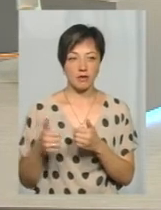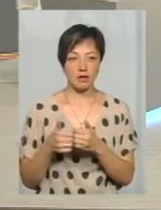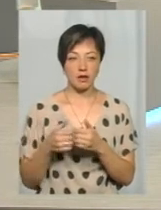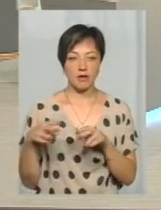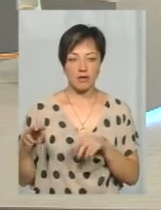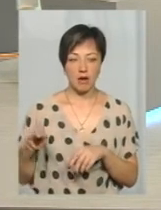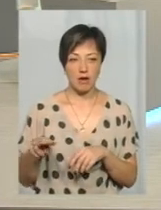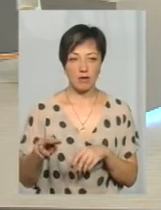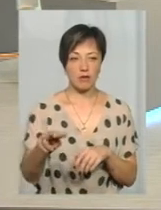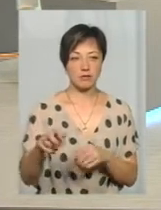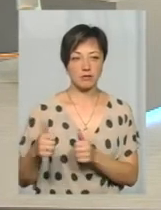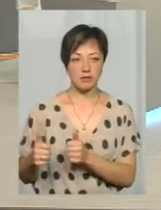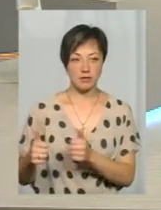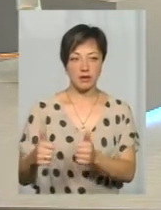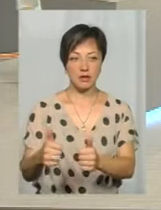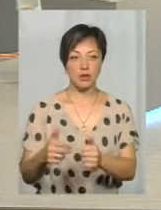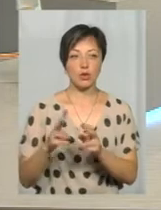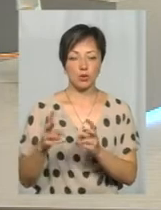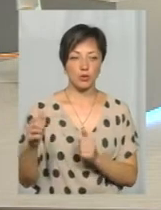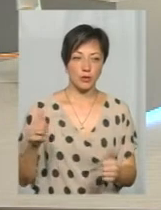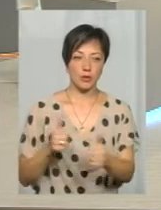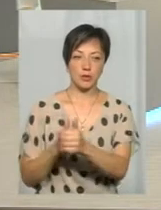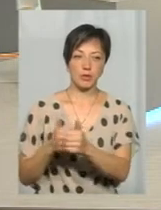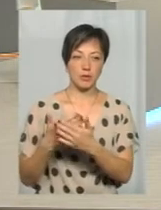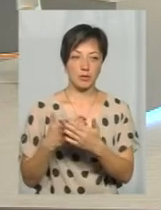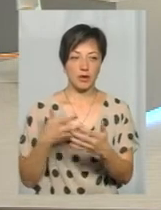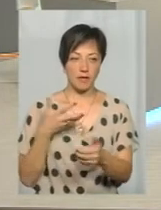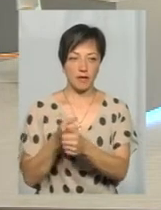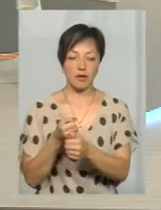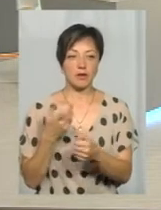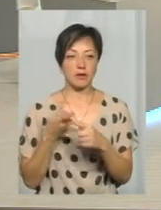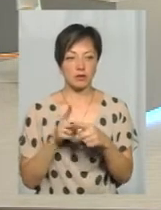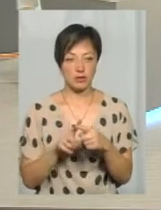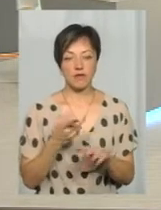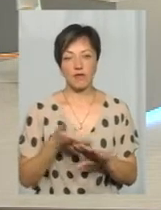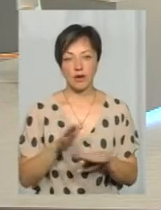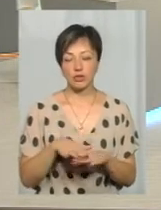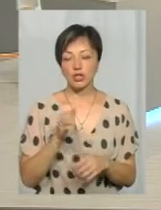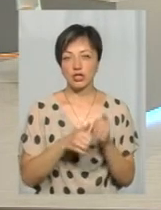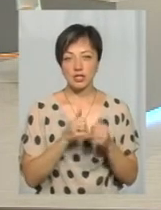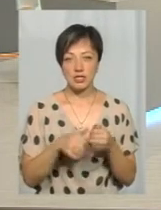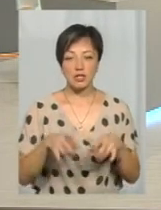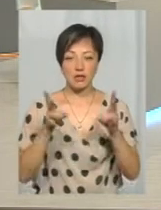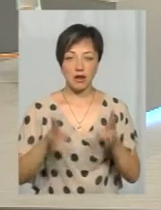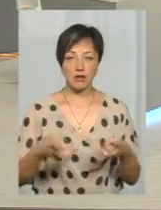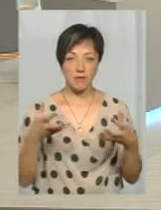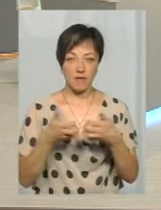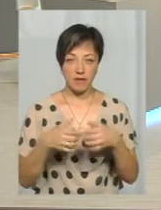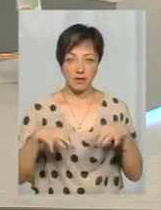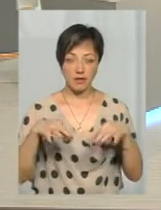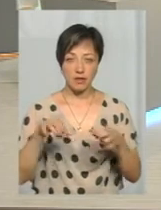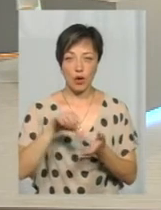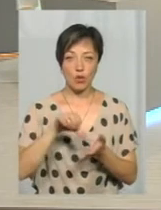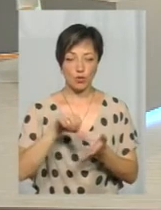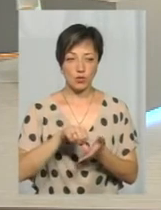транспортних засоби, хтось з них змінив напрямок руху, відповідно, тоді вже важчі. Найчастіше дорожньо-транспортні пригоди, от, за